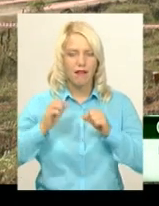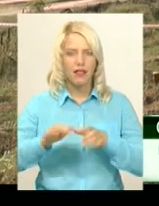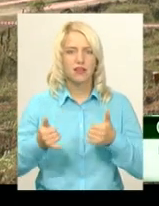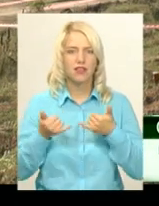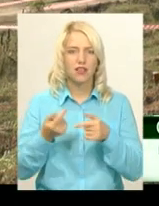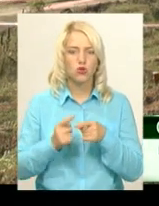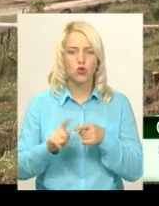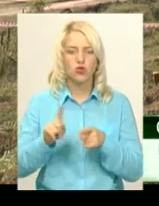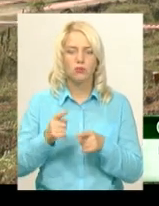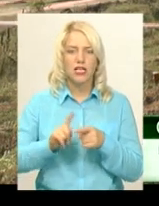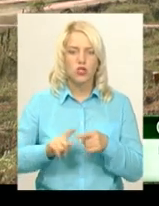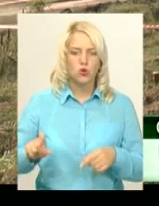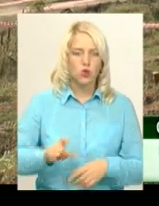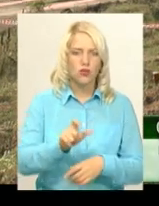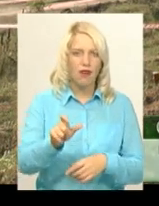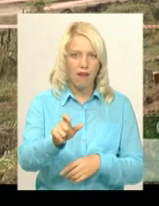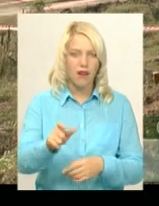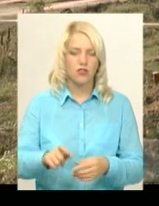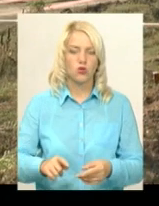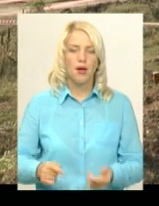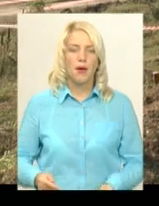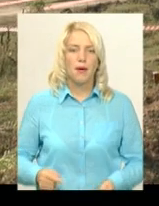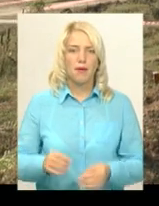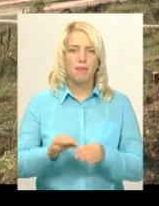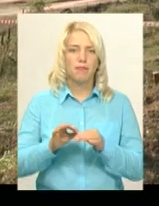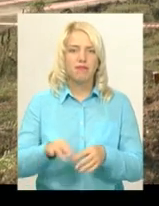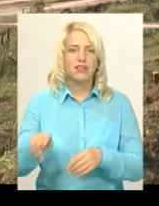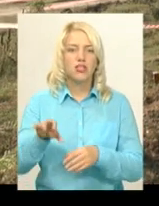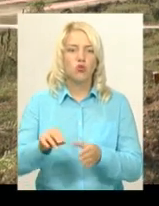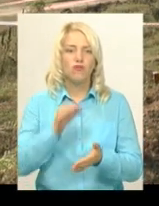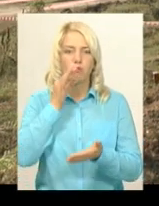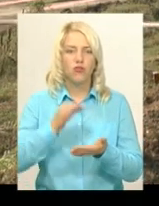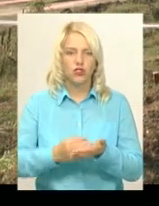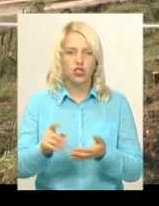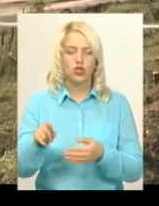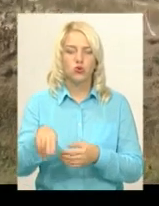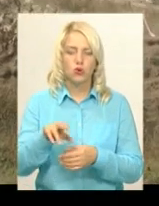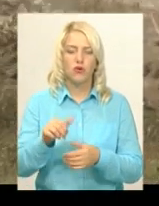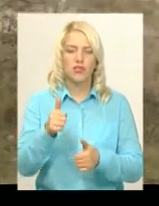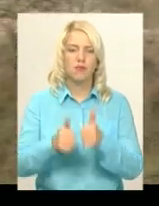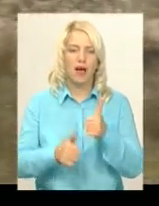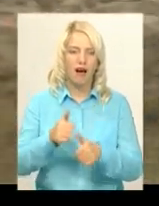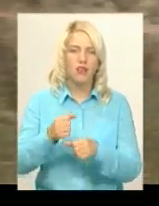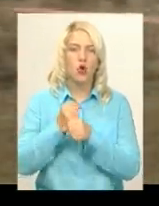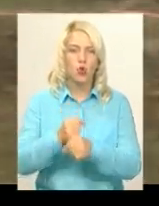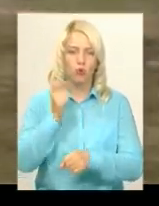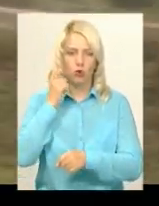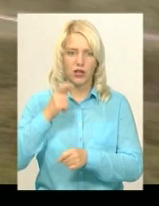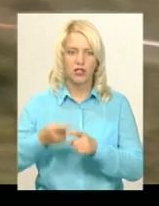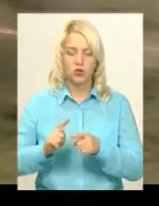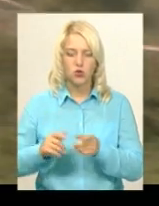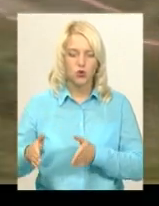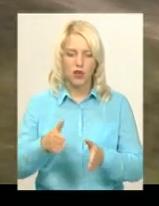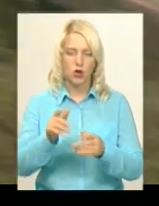щоб цю трасу привести у відповідність до проведення змагань Кубку України. Трасу готували на громадських